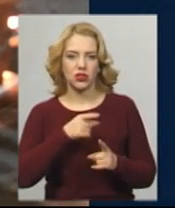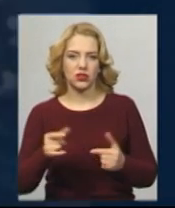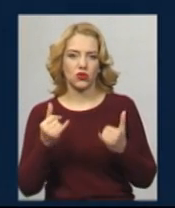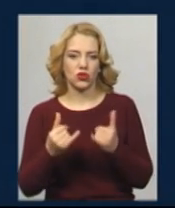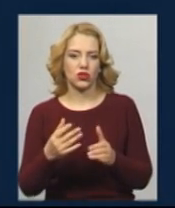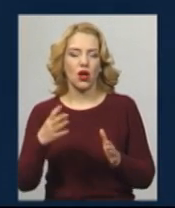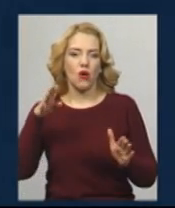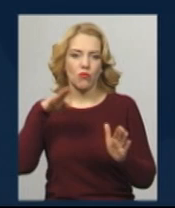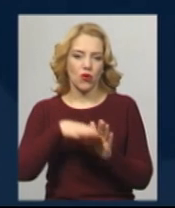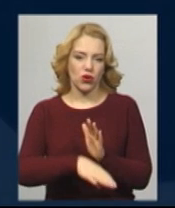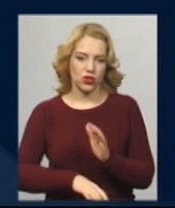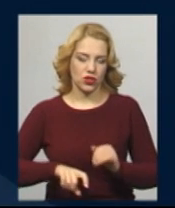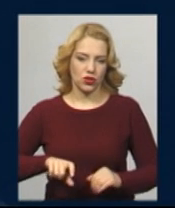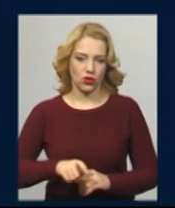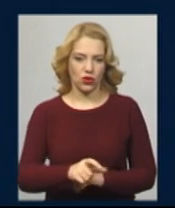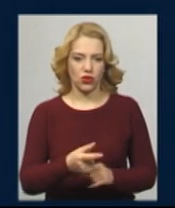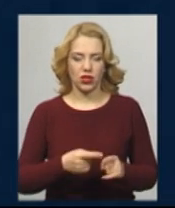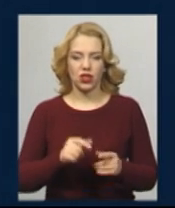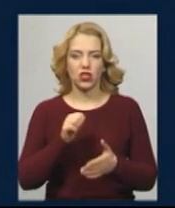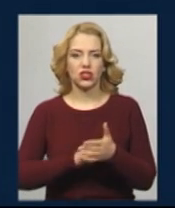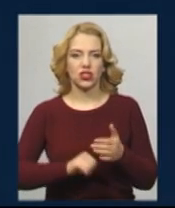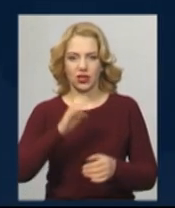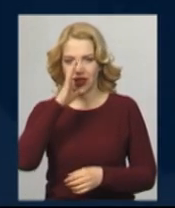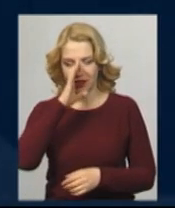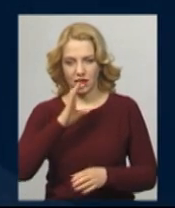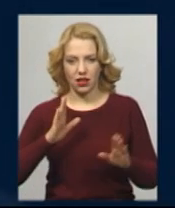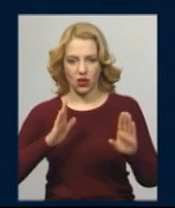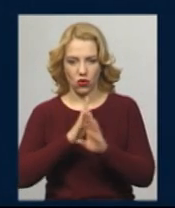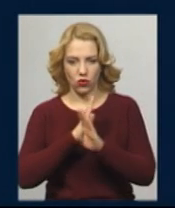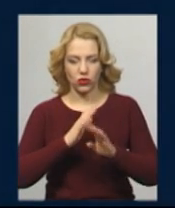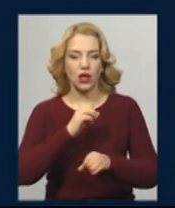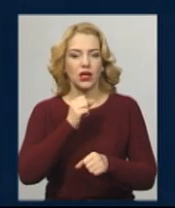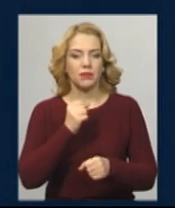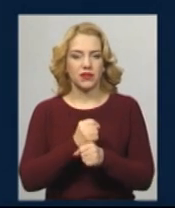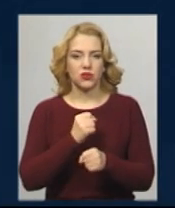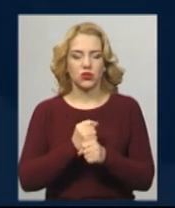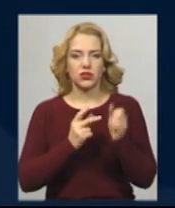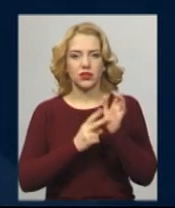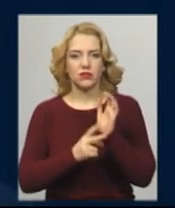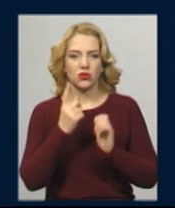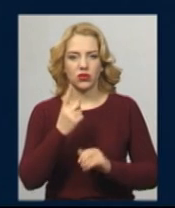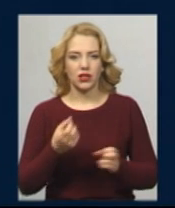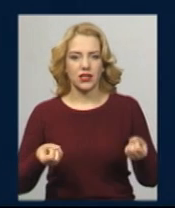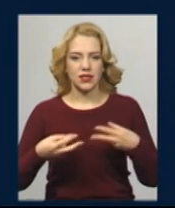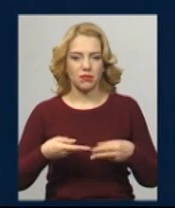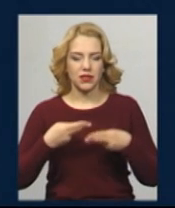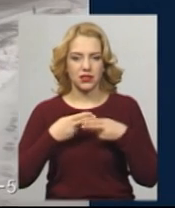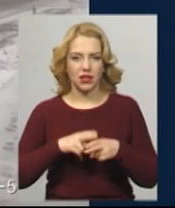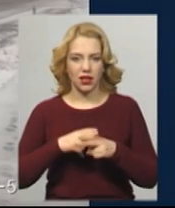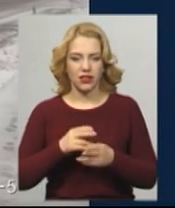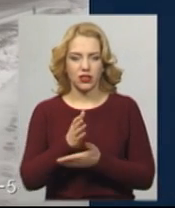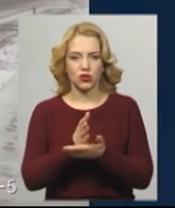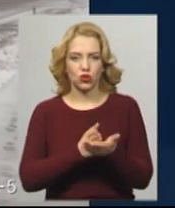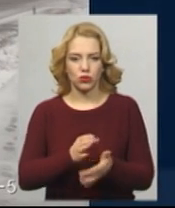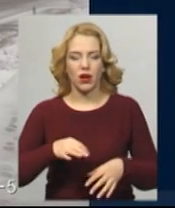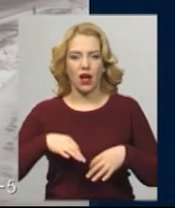Через негоду на автошляхах обласного та всеукраїнського значення працює 71 одиниця спецтехніки Служби автомобільних доріг